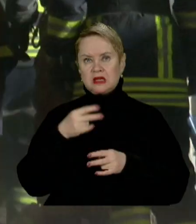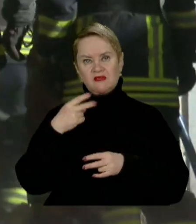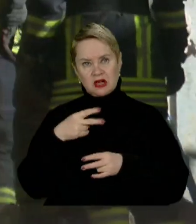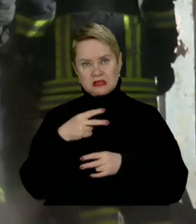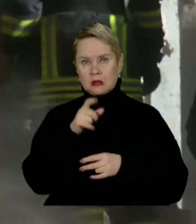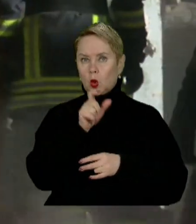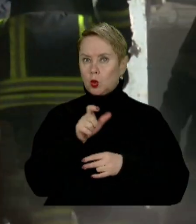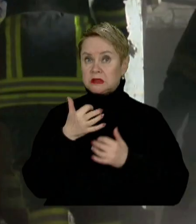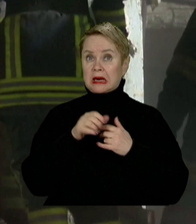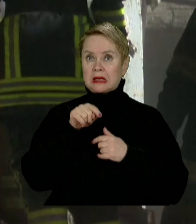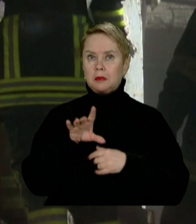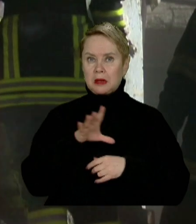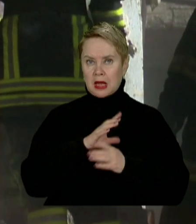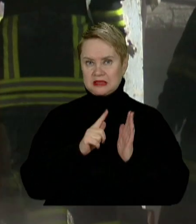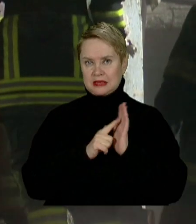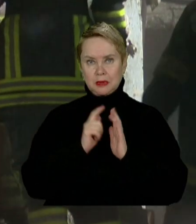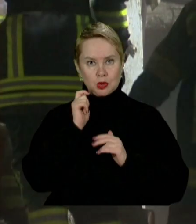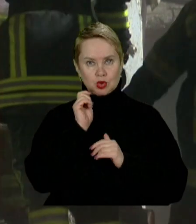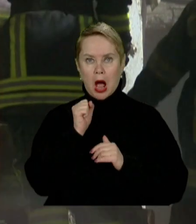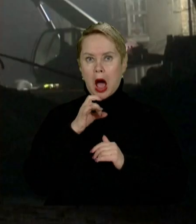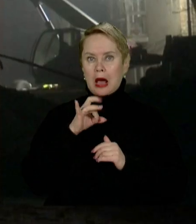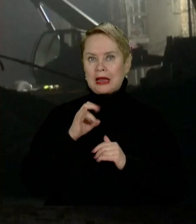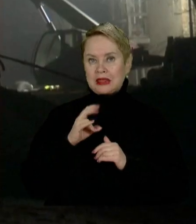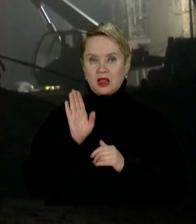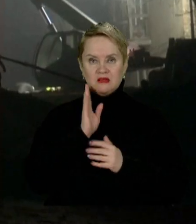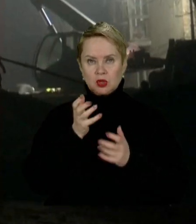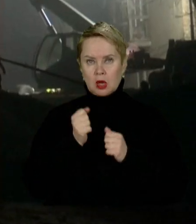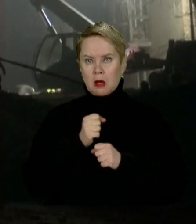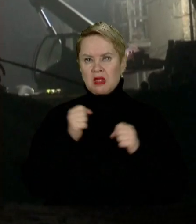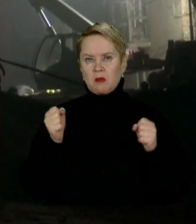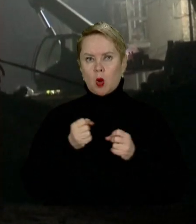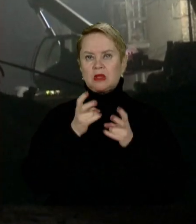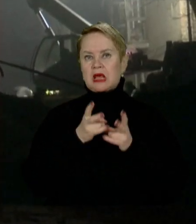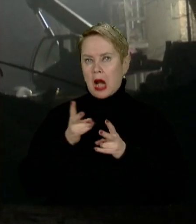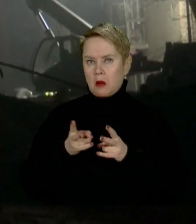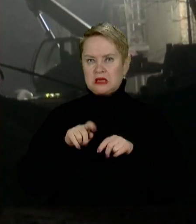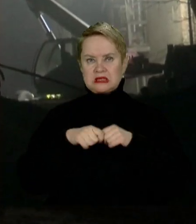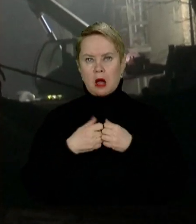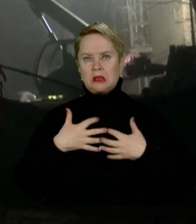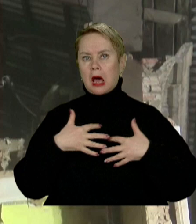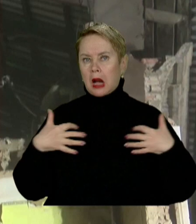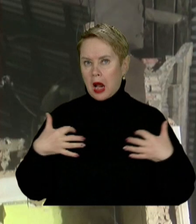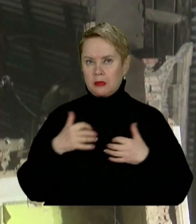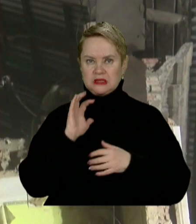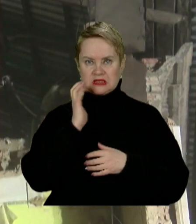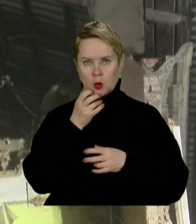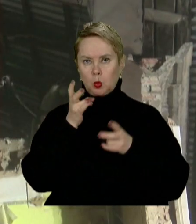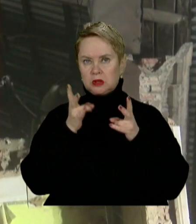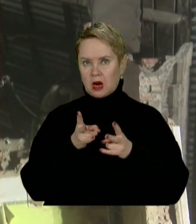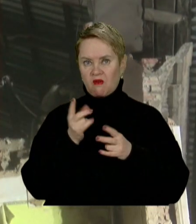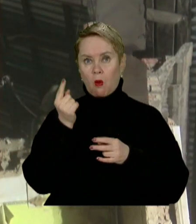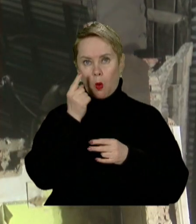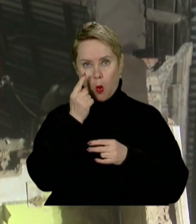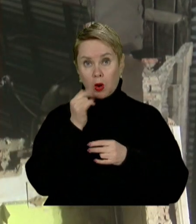два десятки людей, серед них була і семирічна Аріна. Дівчинка отримала мінно-вибухові травми, зламані ребра, серйозну травму